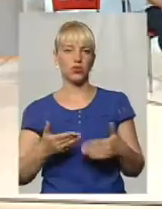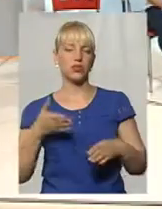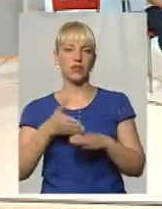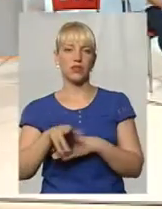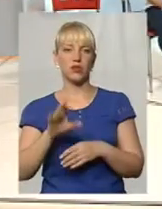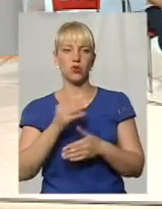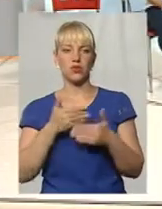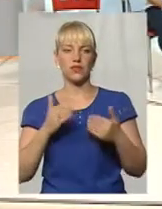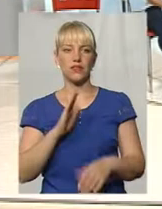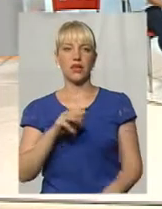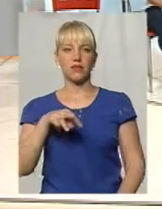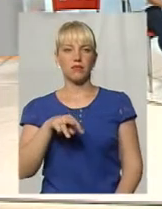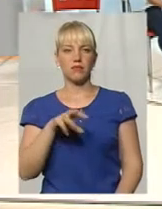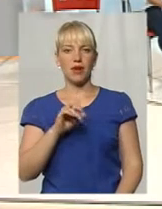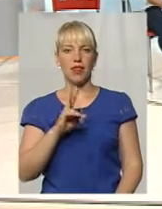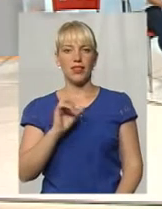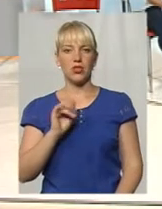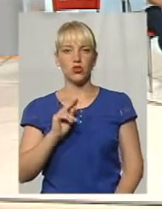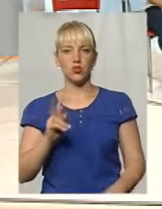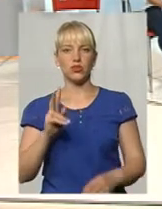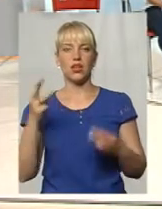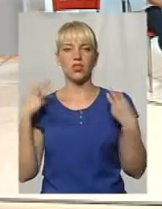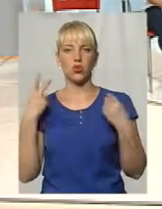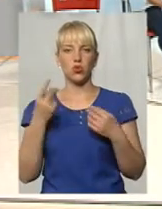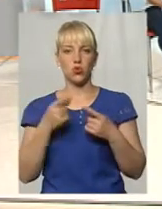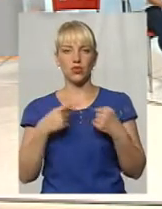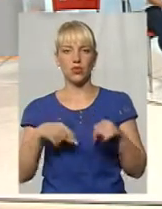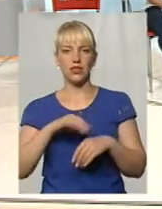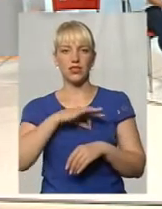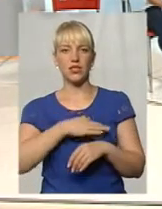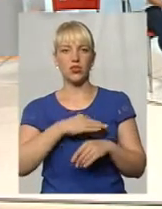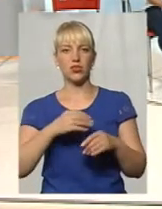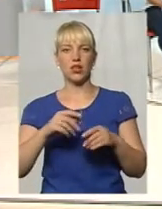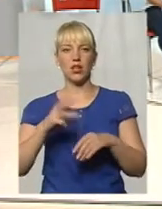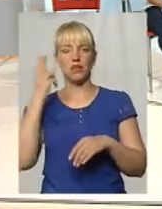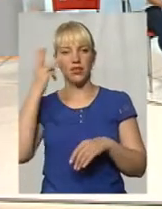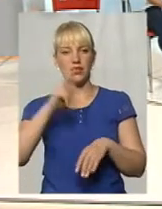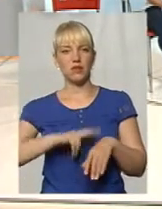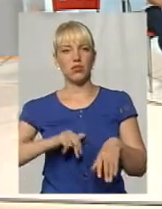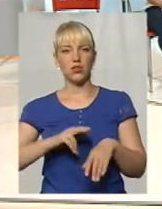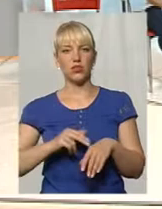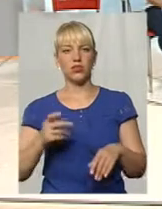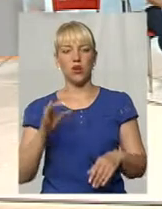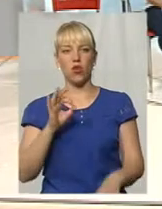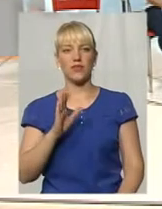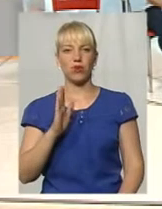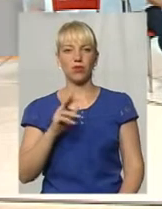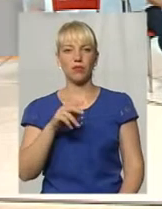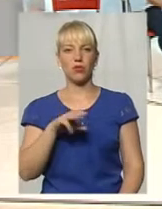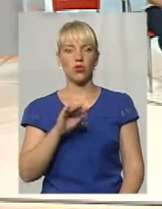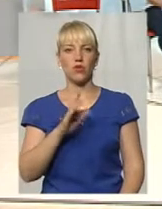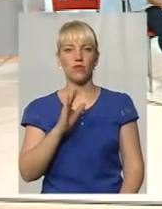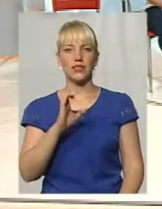нас сьогодні Віталій Миколаевич Мельничук, начальник другого відділення слідчого відділу Хмельницького відділу поліції, Олександр Волотимирович